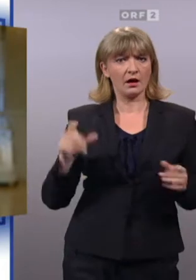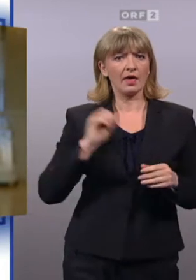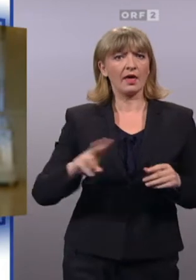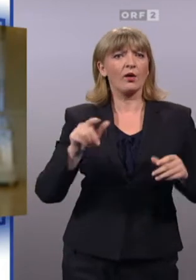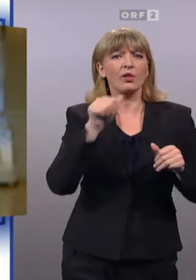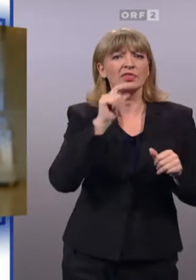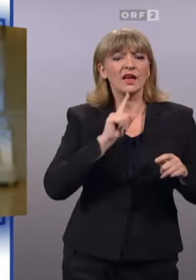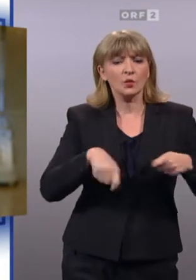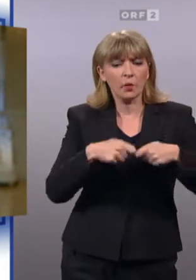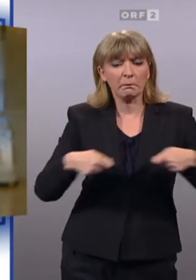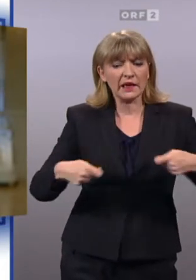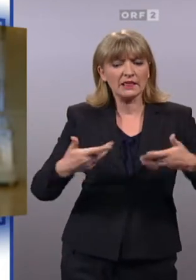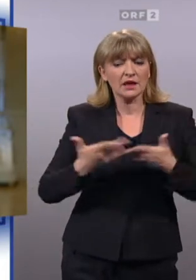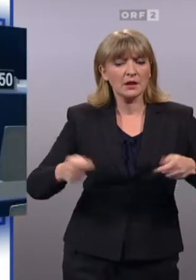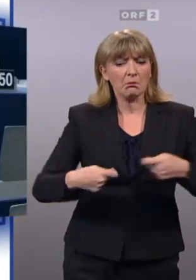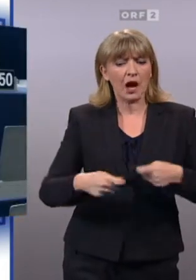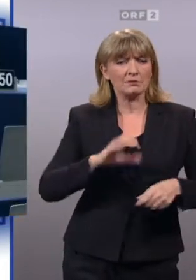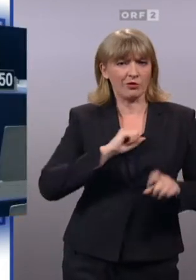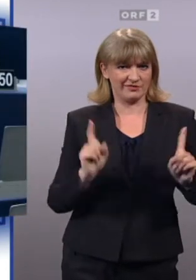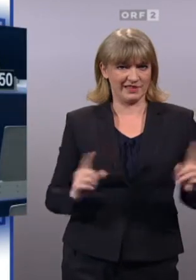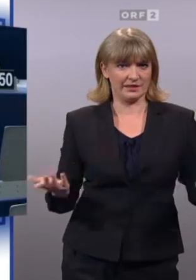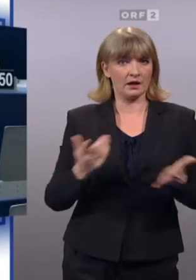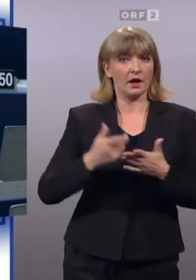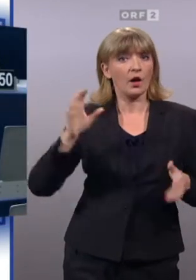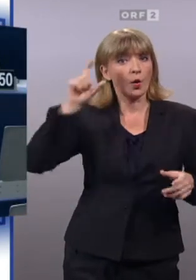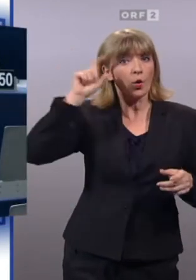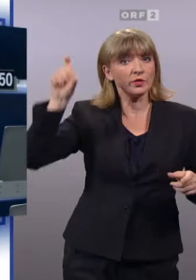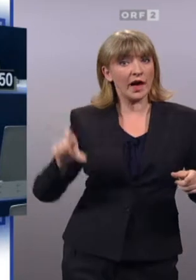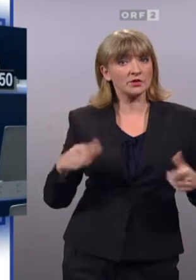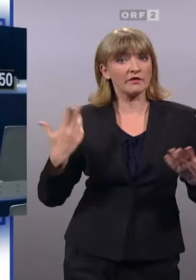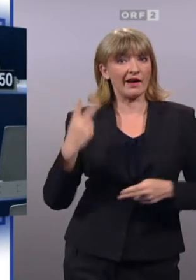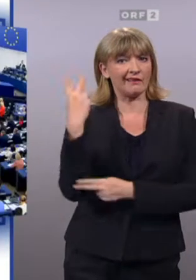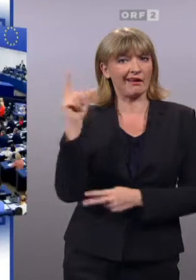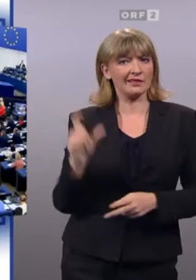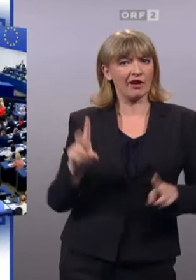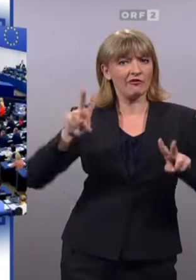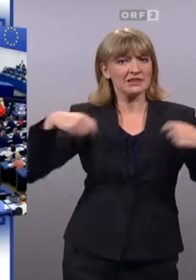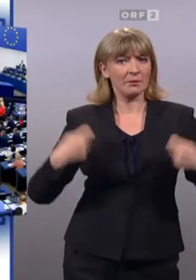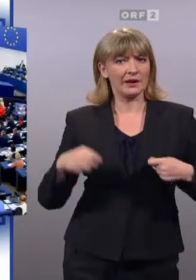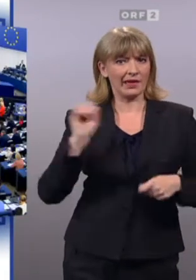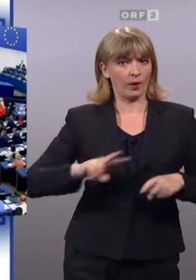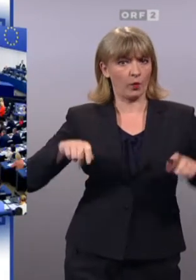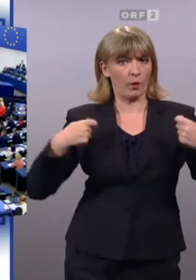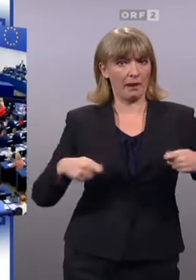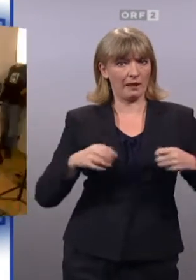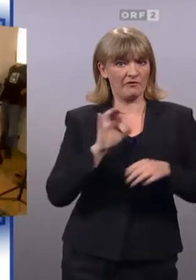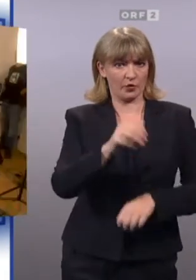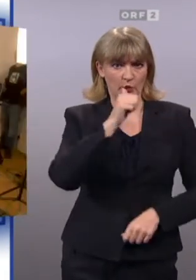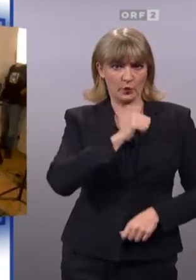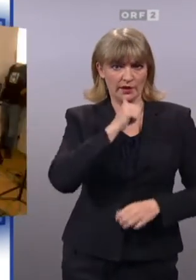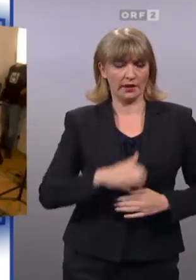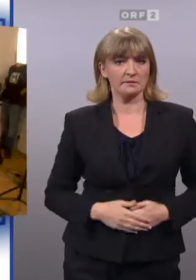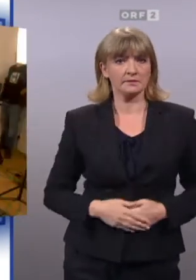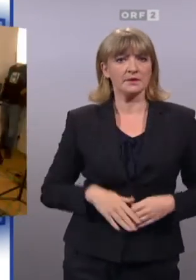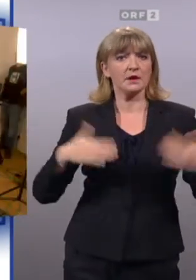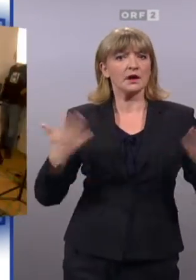Bündnis, von dem die Märkte profitieren dürfen. Mit Ulrike Lunacek kandidiert die Vizepräsidentin des EU-Parlaments für die Grünen. Wo wollen wir